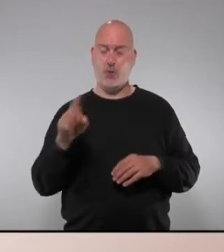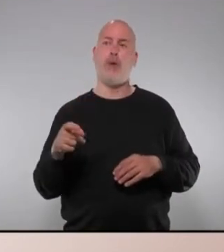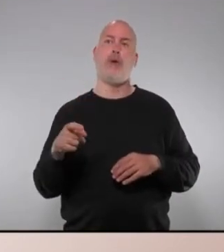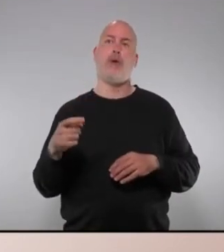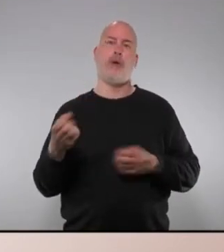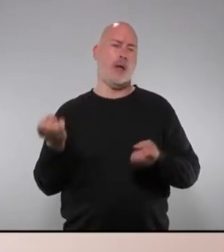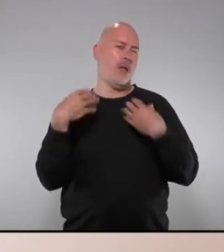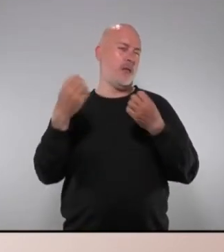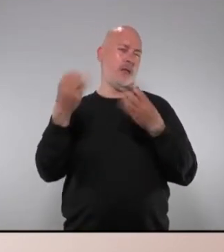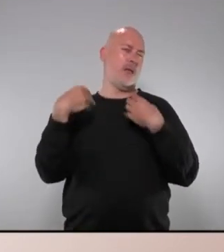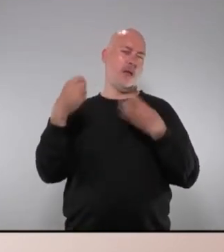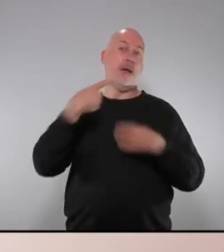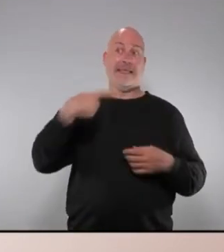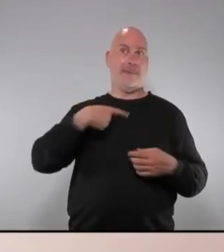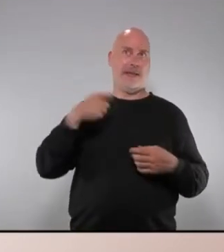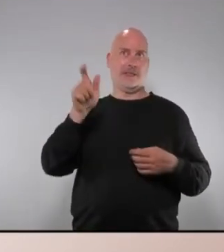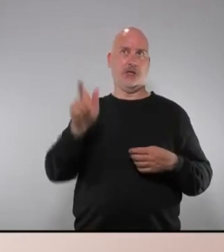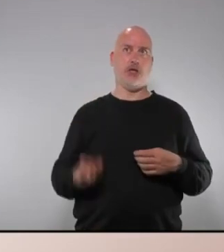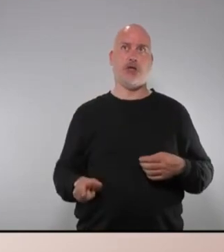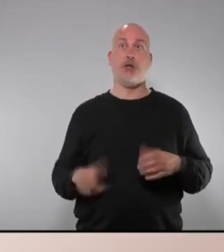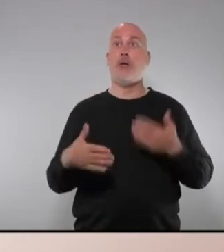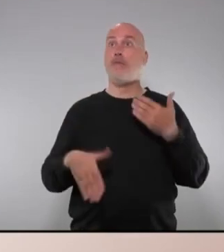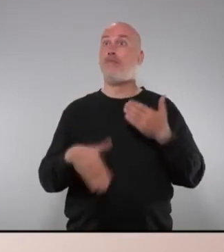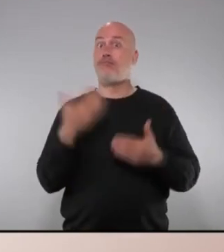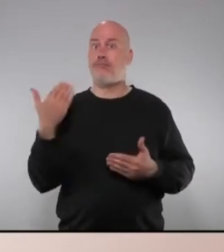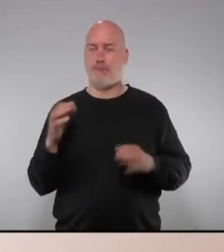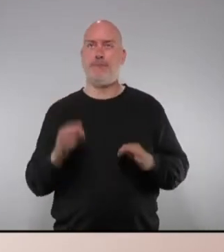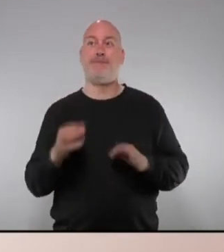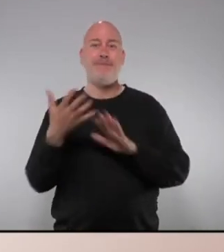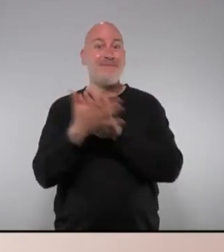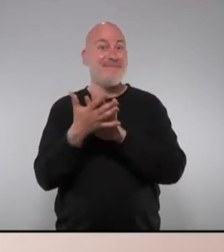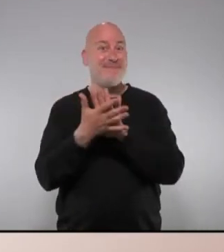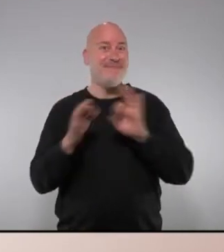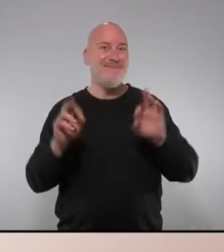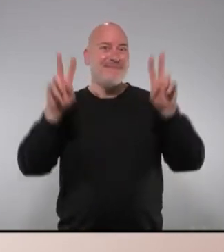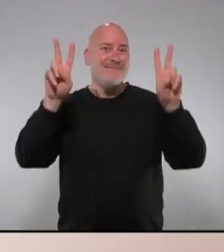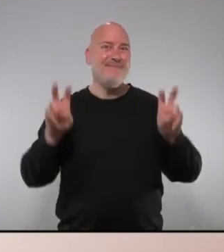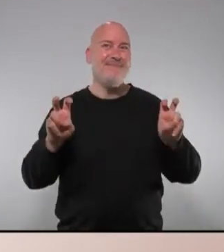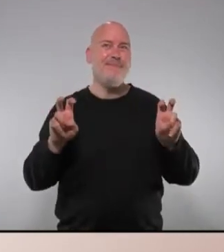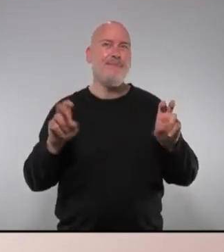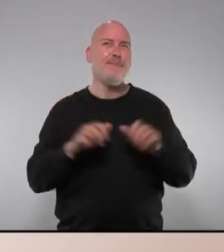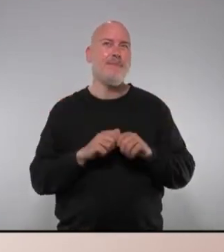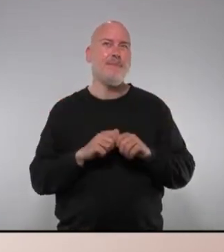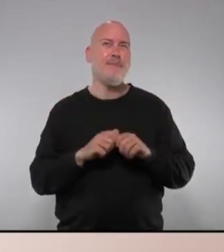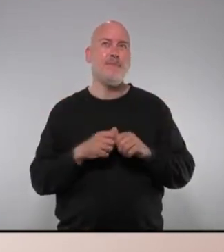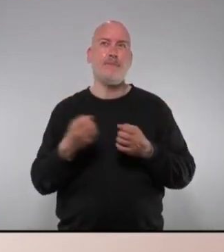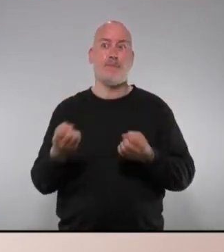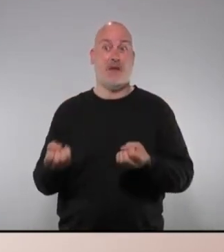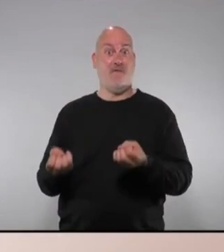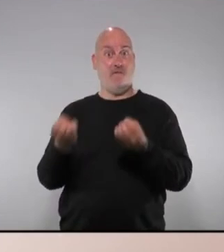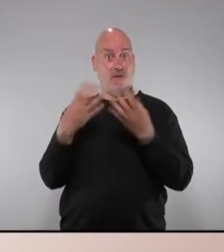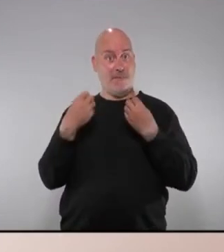amb el que m'ha interpel·lat per començar a situar parlàvem de la informació que va sortir